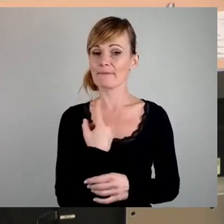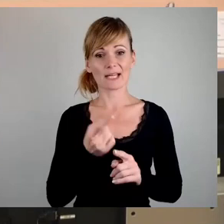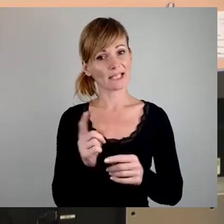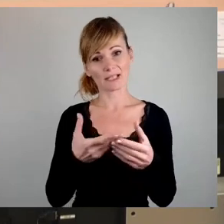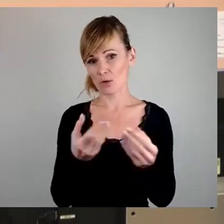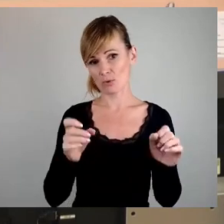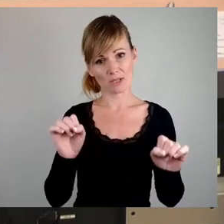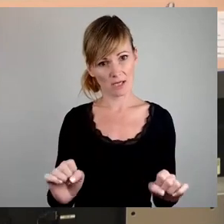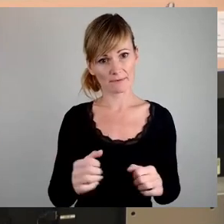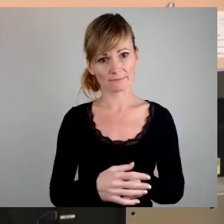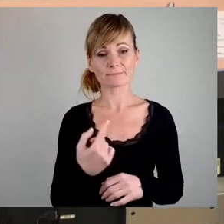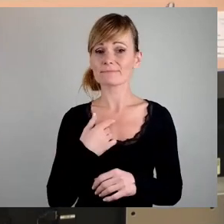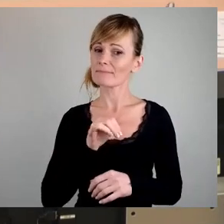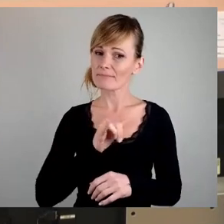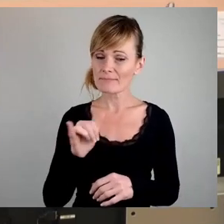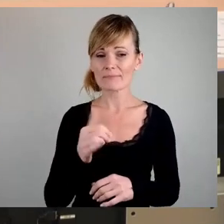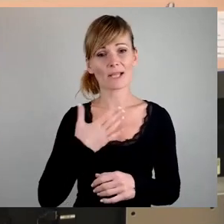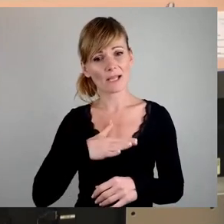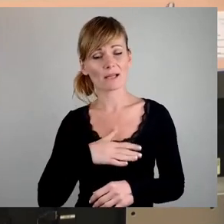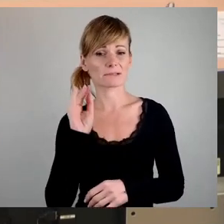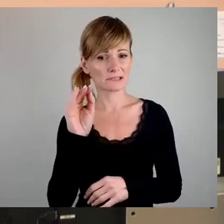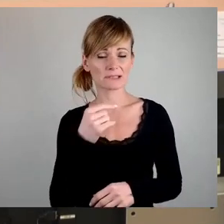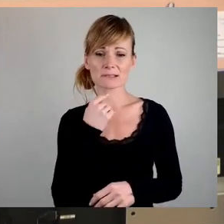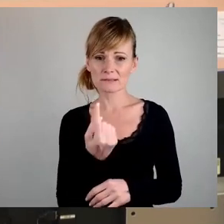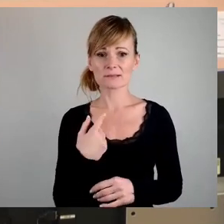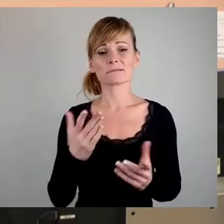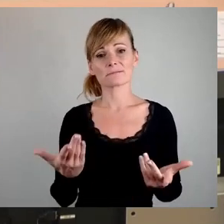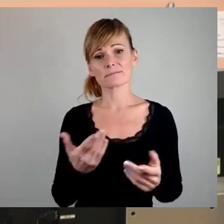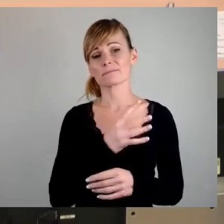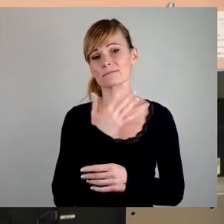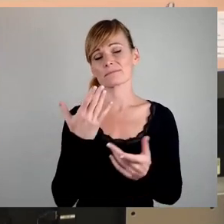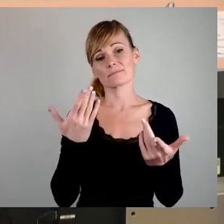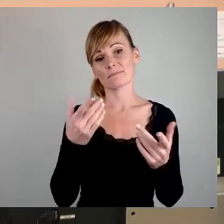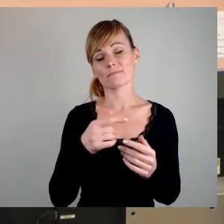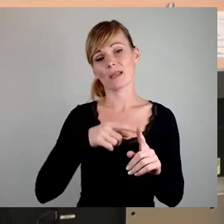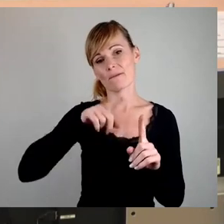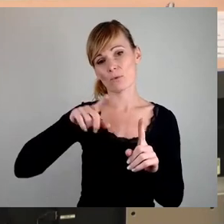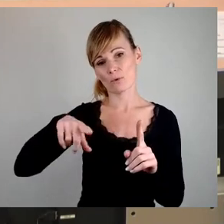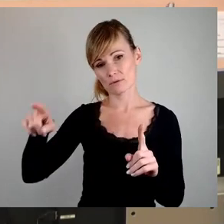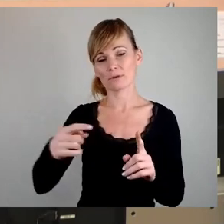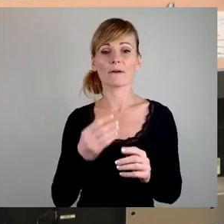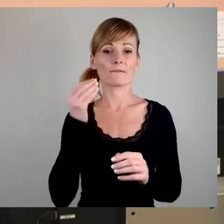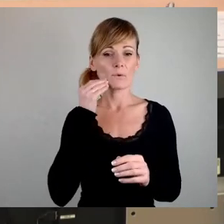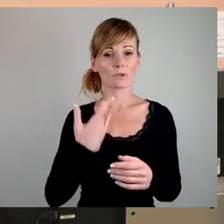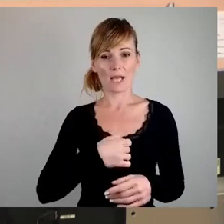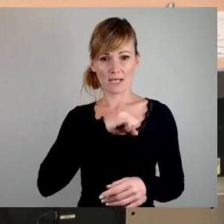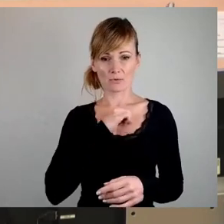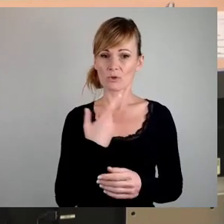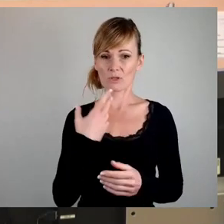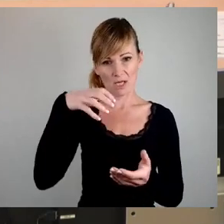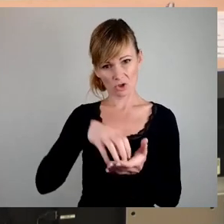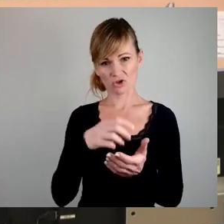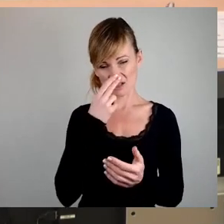ich aber immer wieder gern anspreche, ist die nach wie vor viel zu geringe Quote an Wohneigentum in unserer Stadt. Der